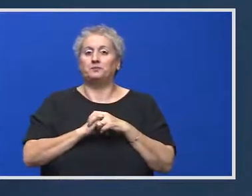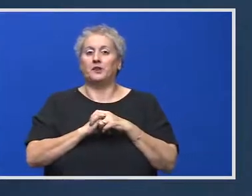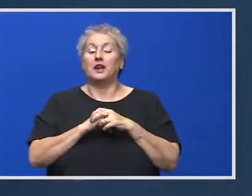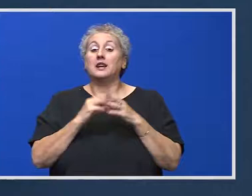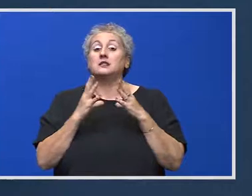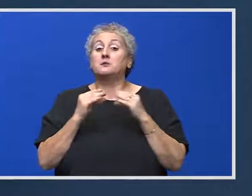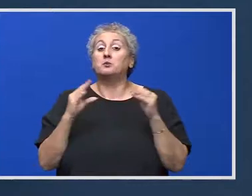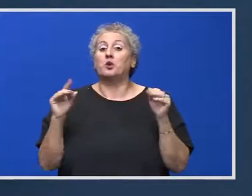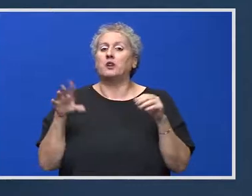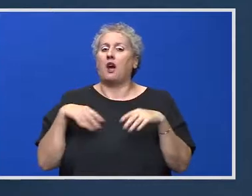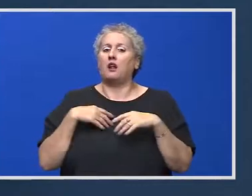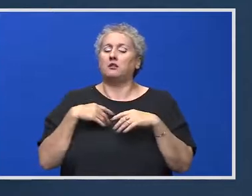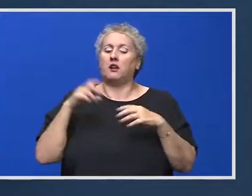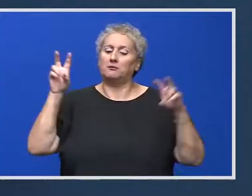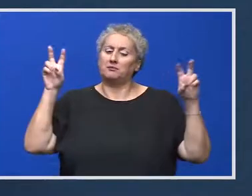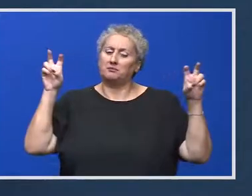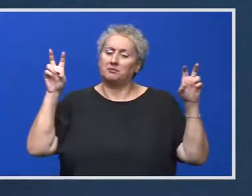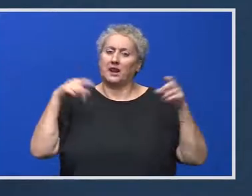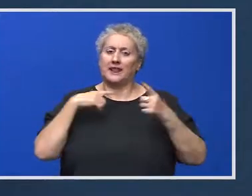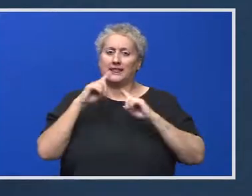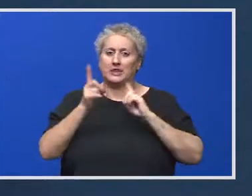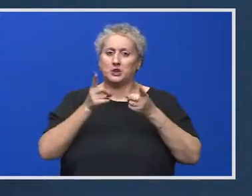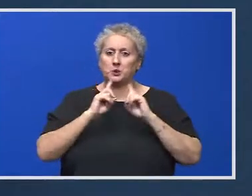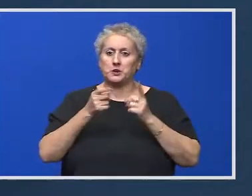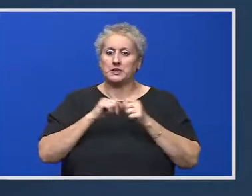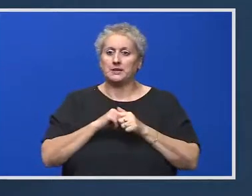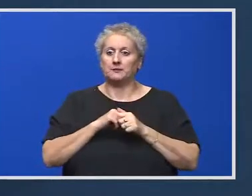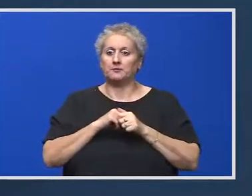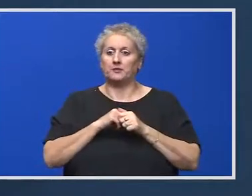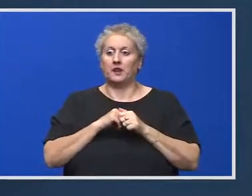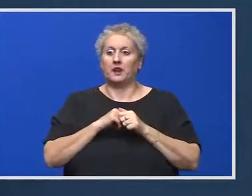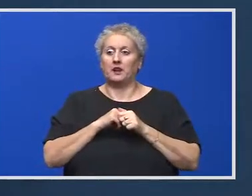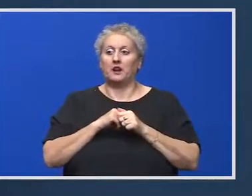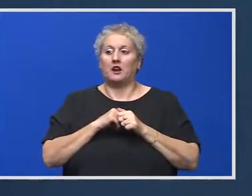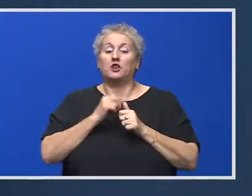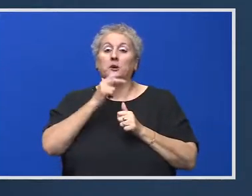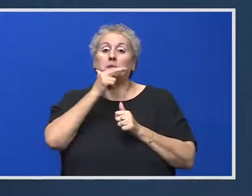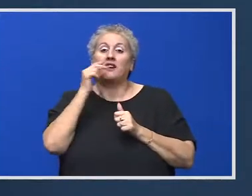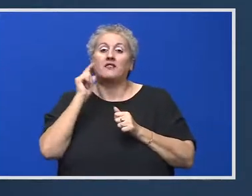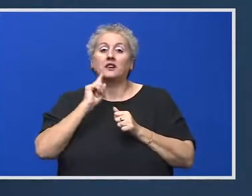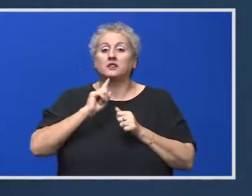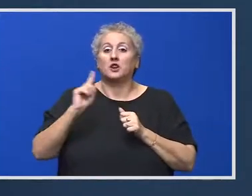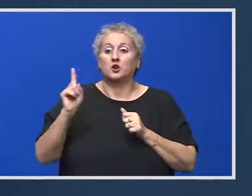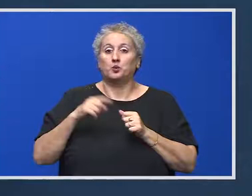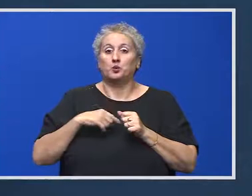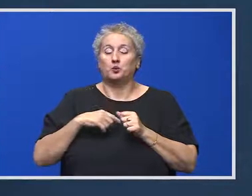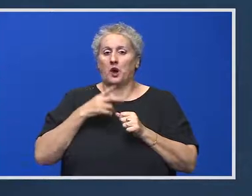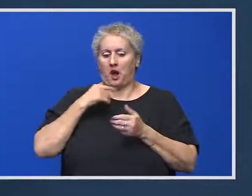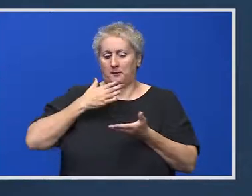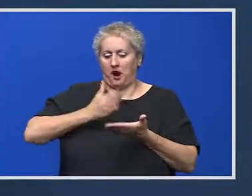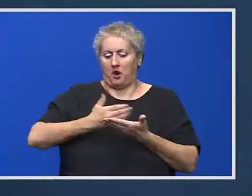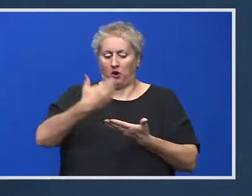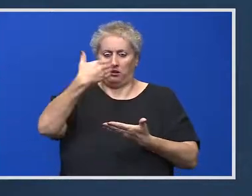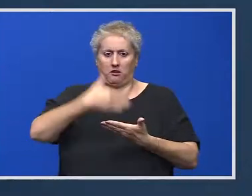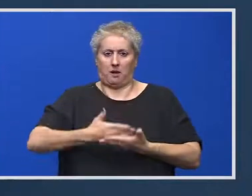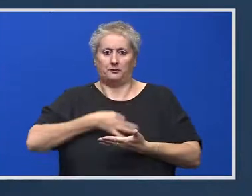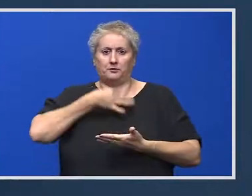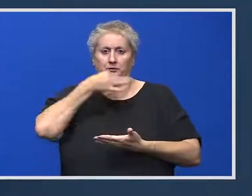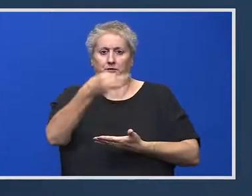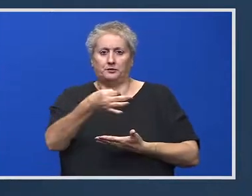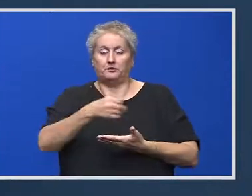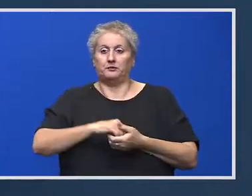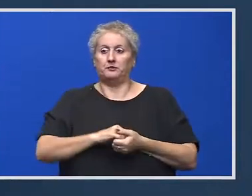Sunt multe alte ipoteze în discuție și prefer să nu îmi arog dreptul de a